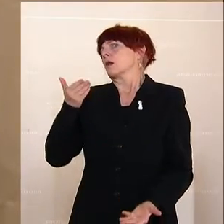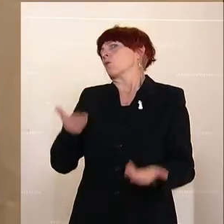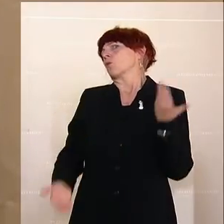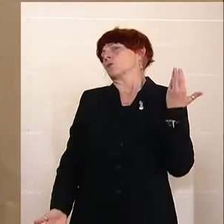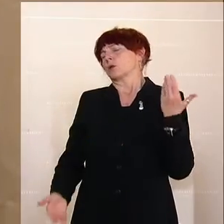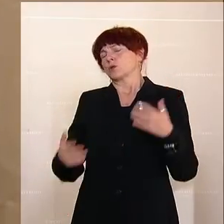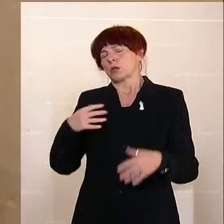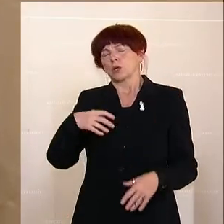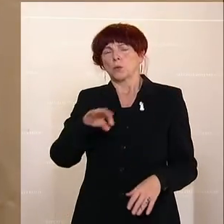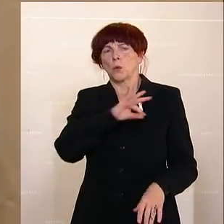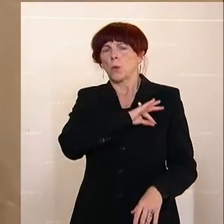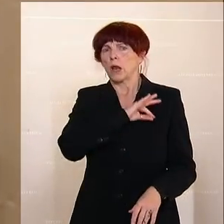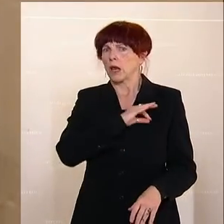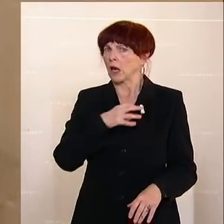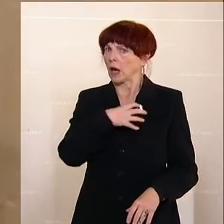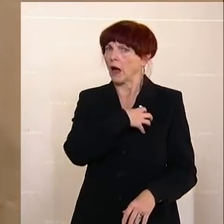Kollege Graf.